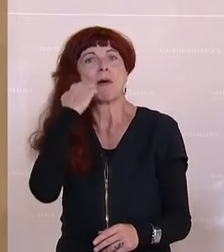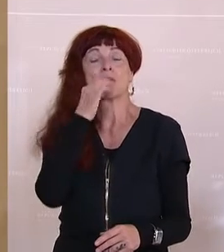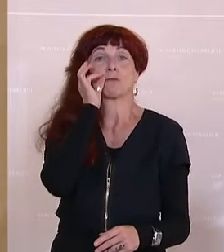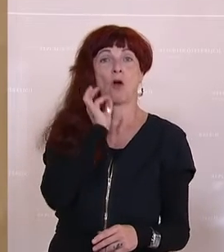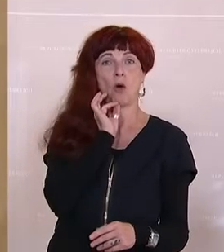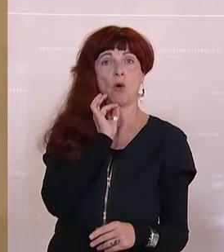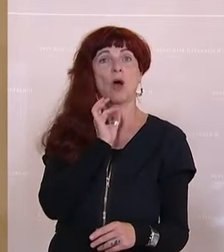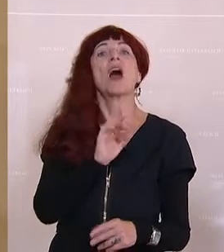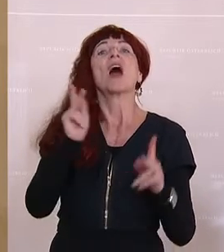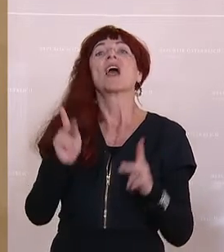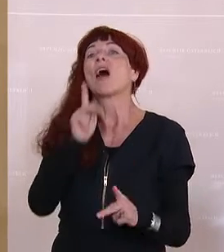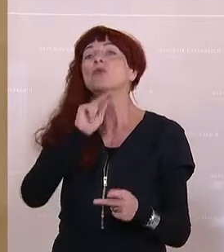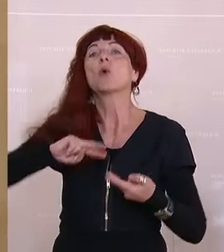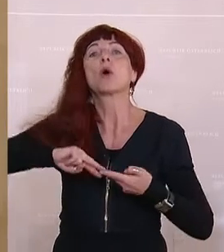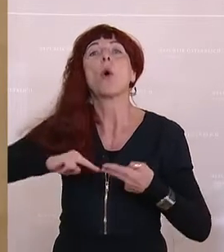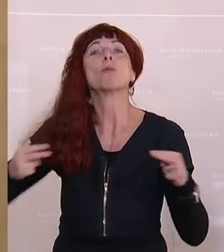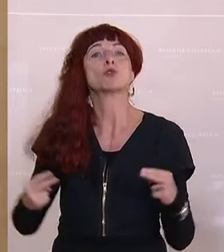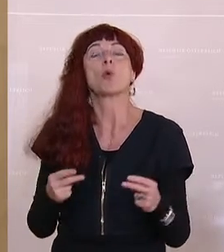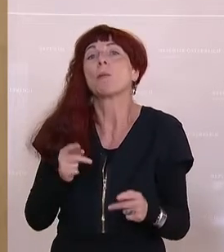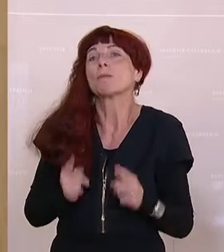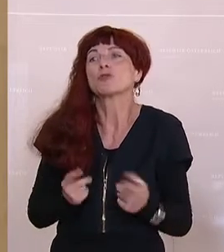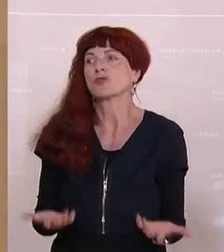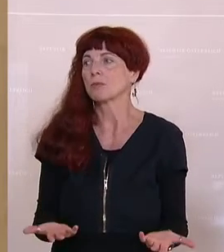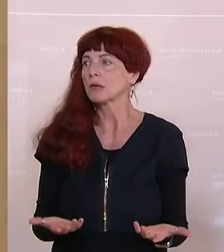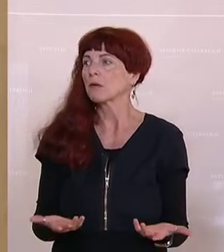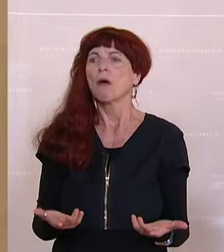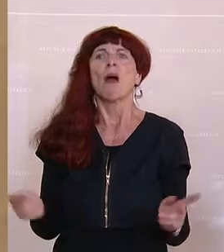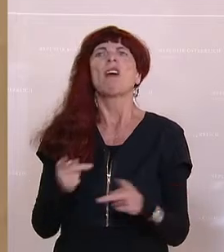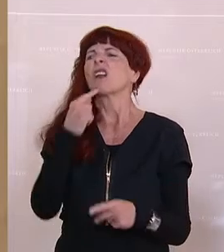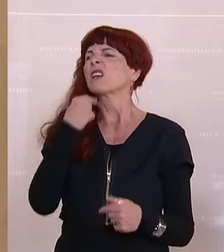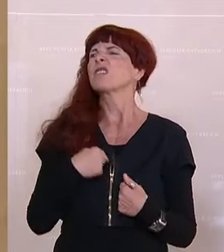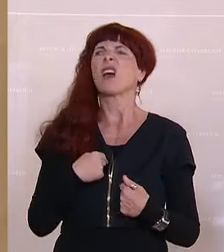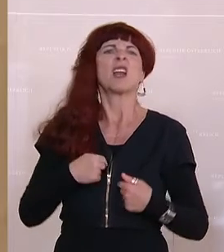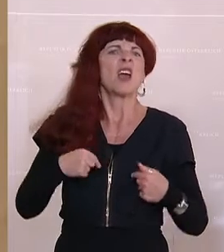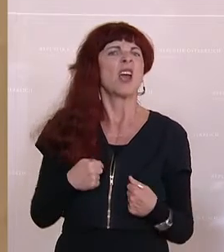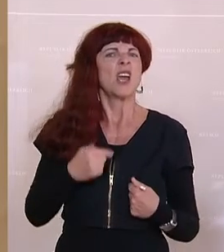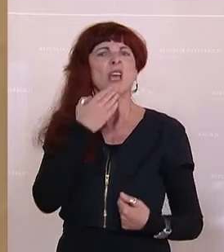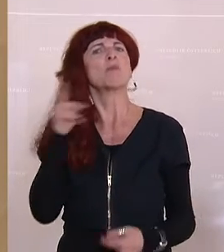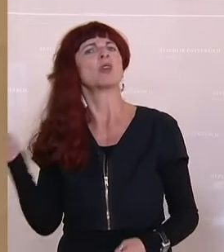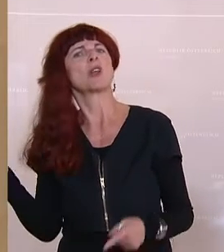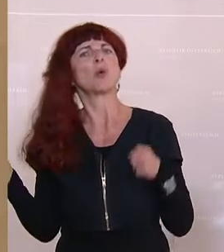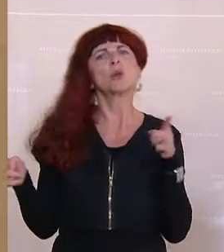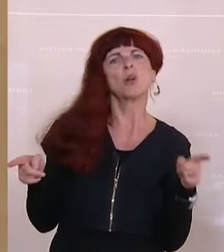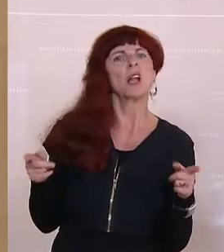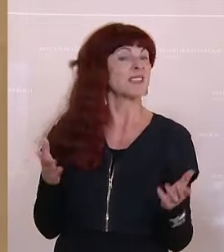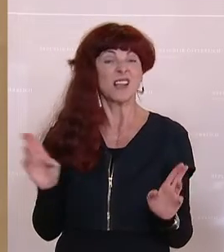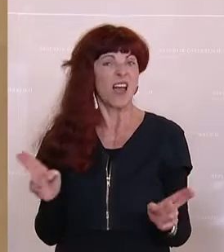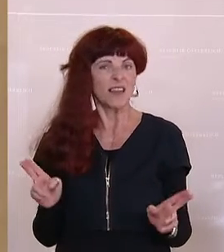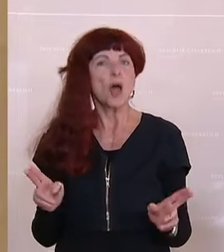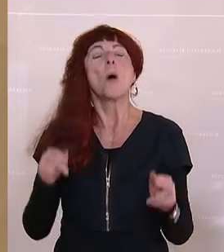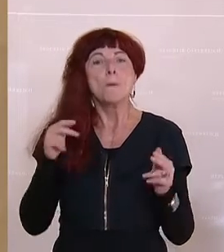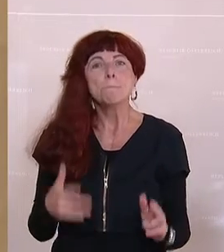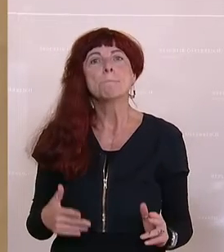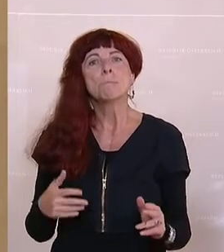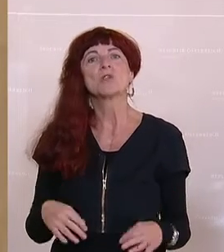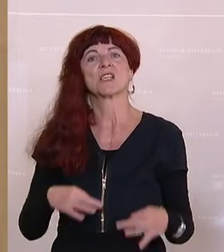Chromosomen bestimmt werden. Da kann man nicht einfach hingehen und sagen, ich bin jetzt plötzlich, möchte mich dort eintragen oder da, sondern es muss ein Attest, ein